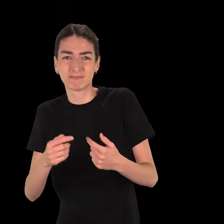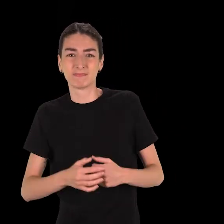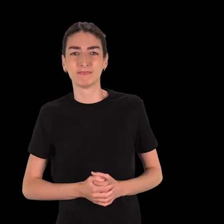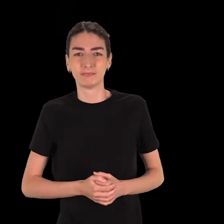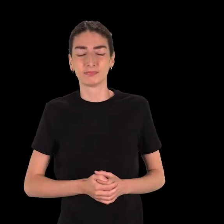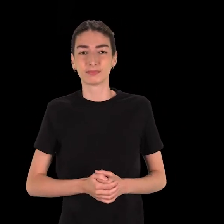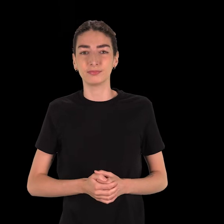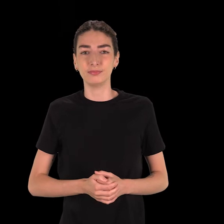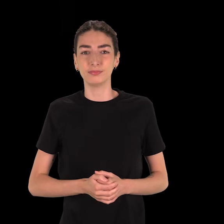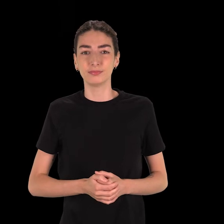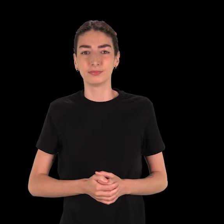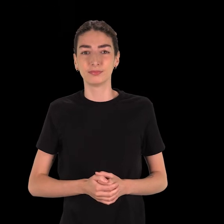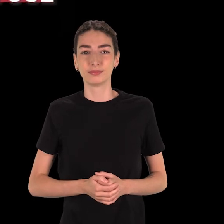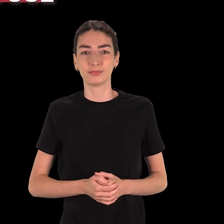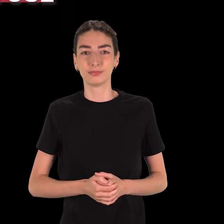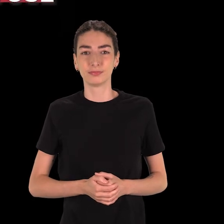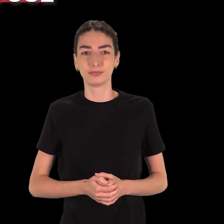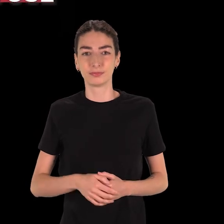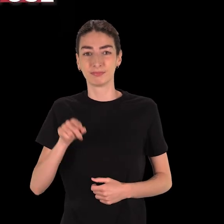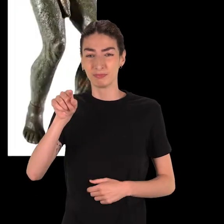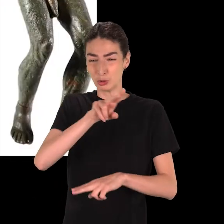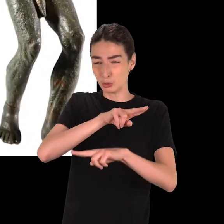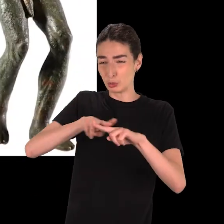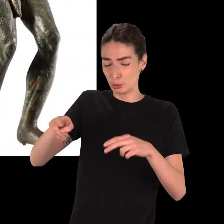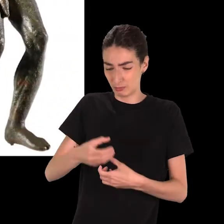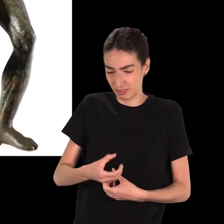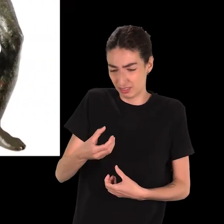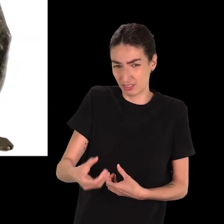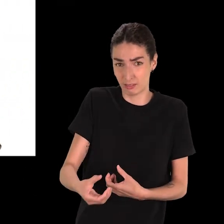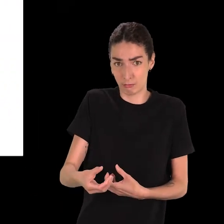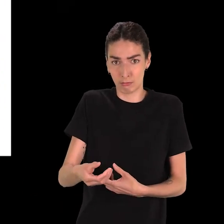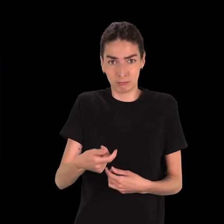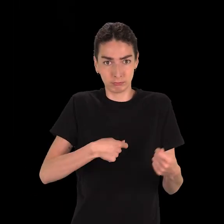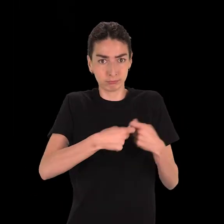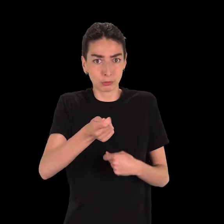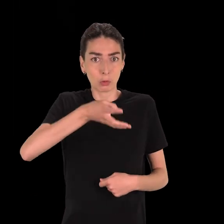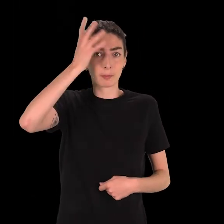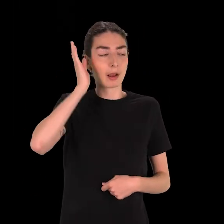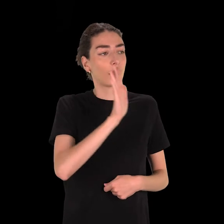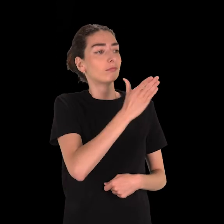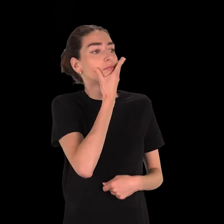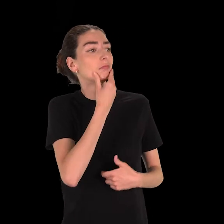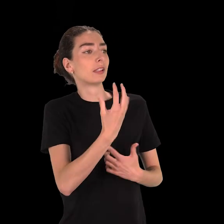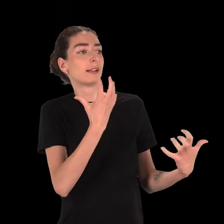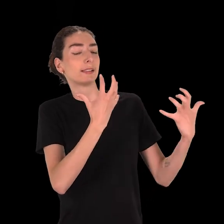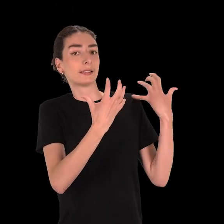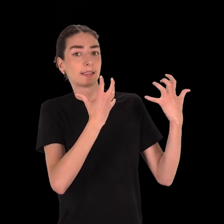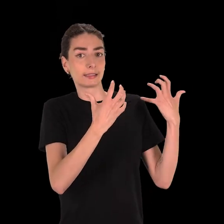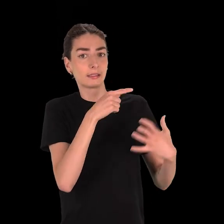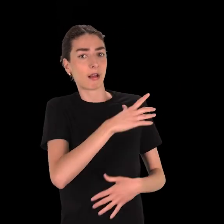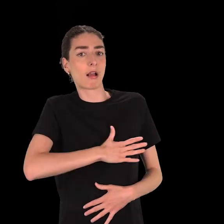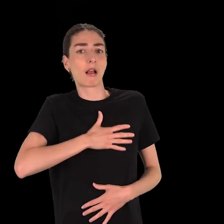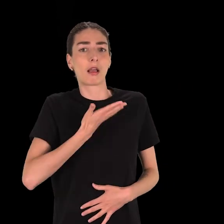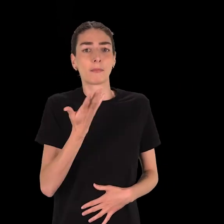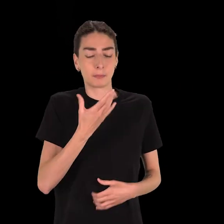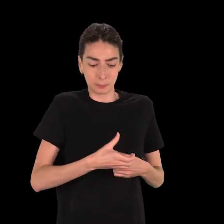personne atteinte de plusieurs maladies identifiables qui est représentée. L'homme est totalement nu, et la taille de son phallus ne correspond pas non plus au standard